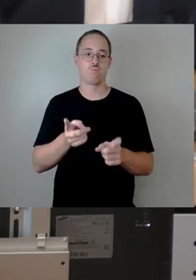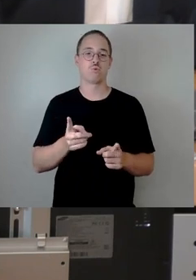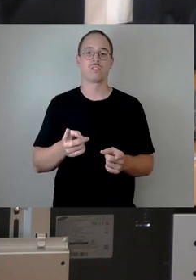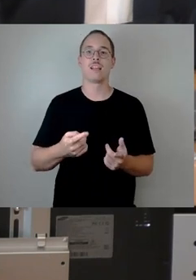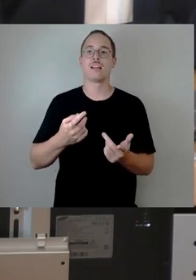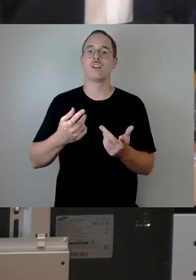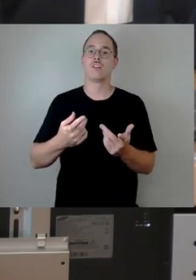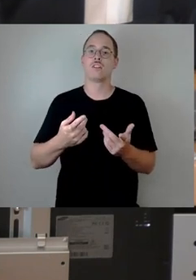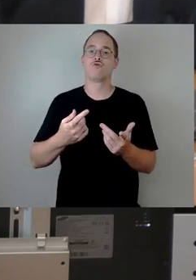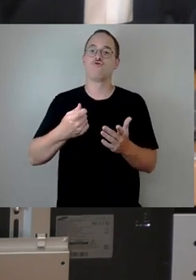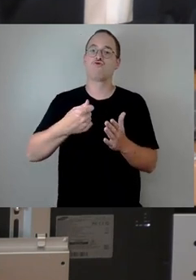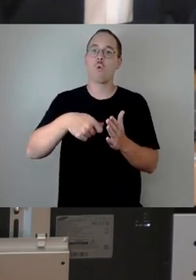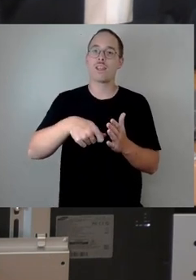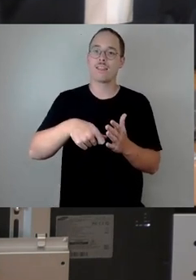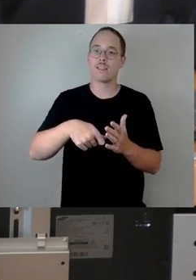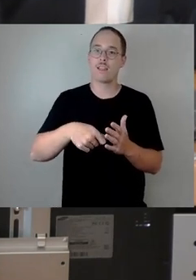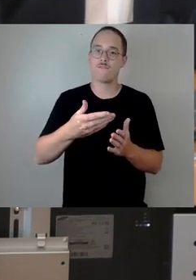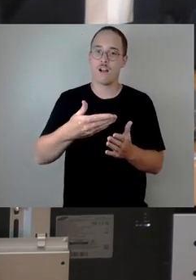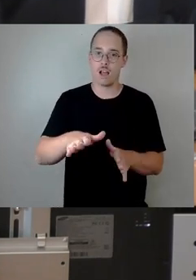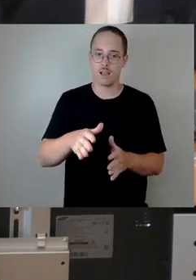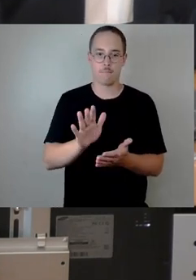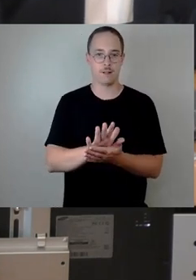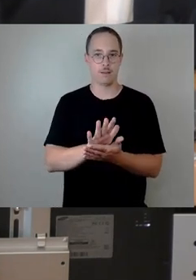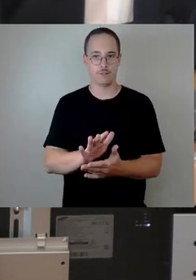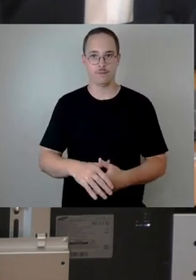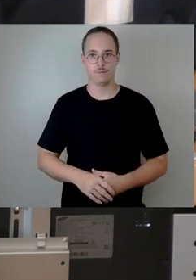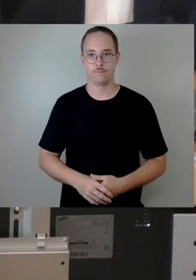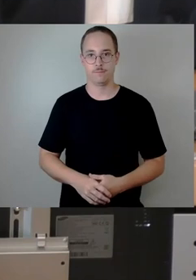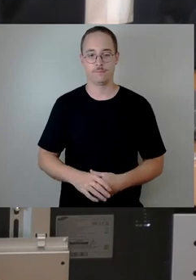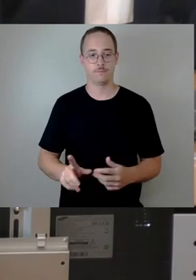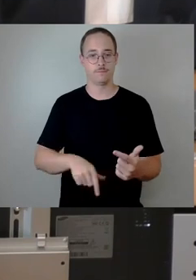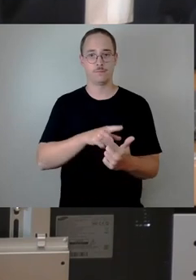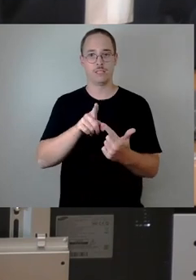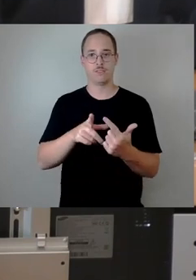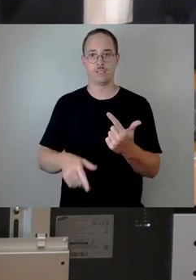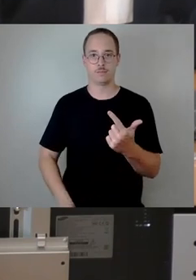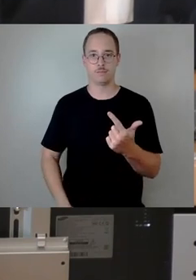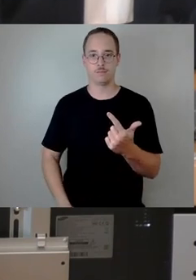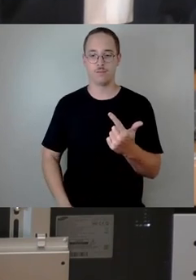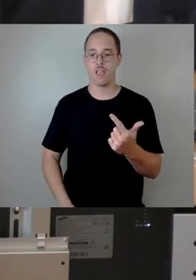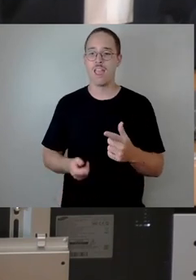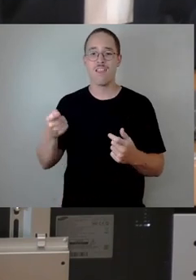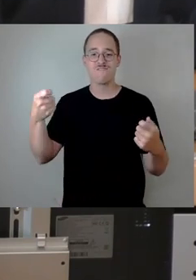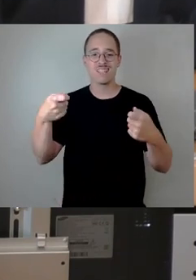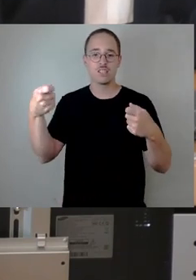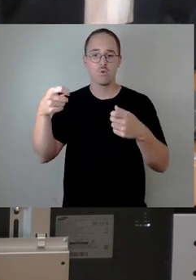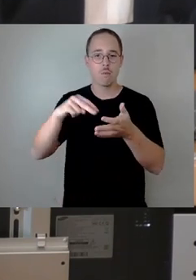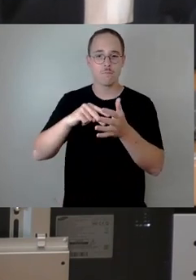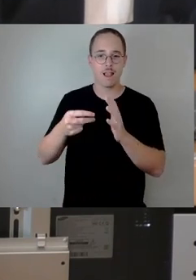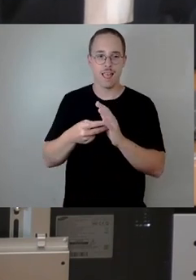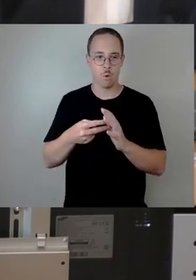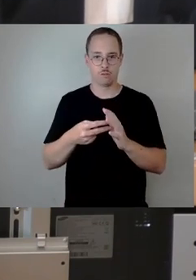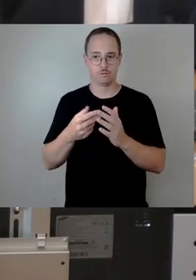Zweitens, wir müssen unsere Investitionsplanung der Realität anpassen und endlich den riesigen Berg an